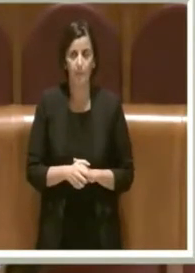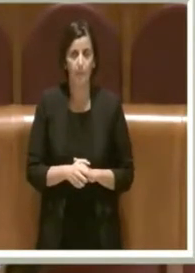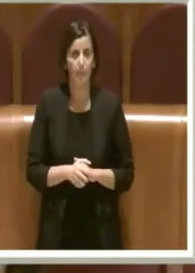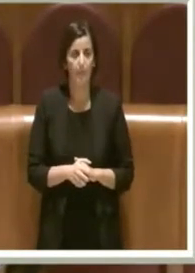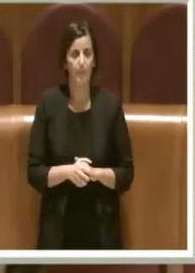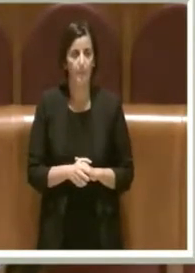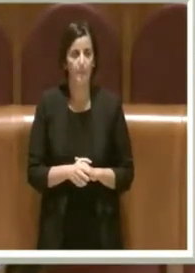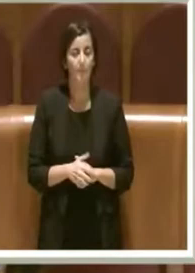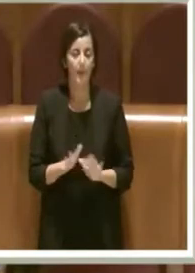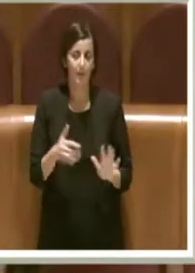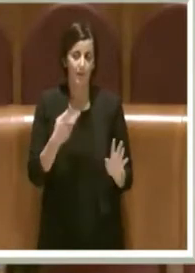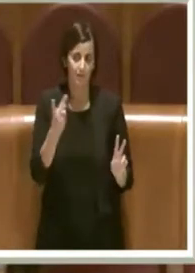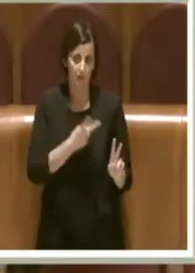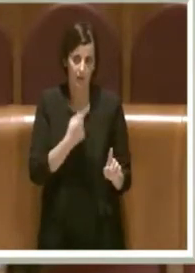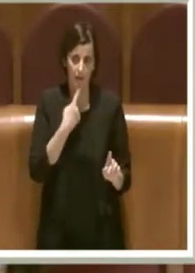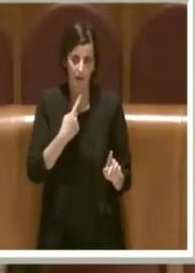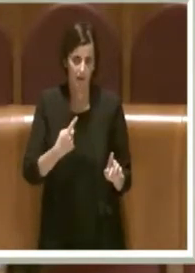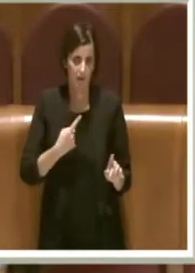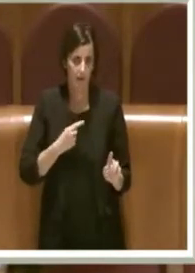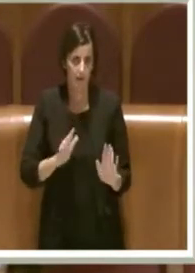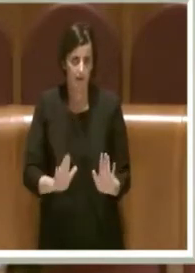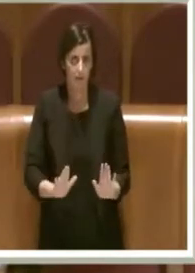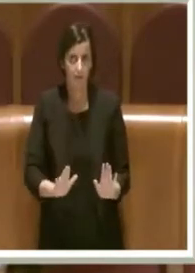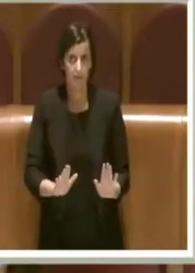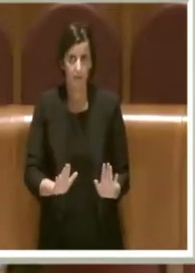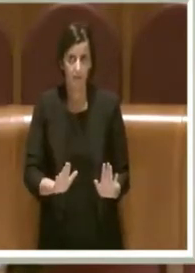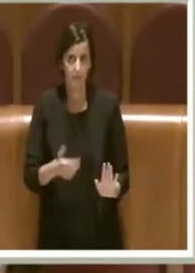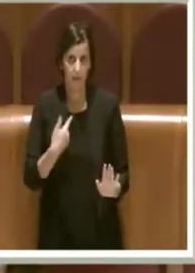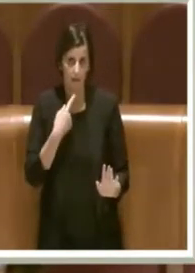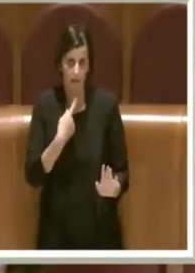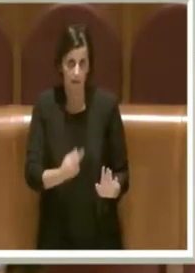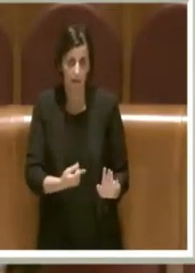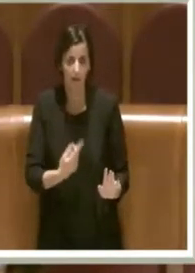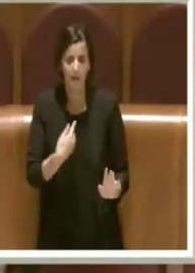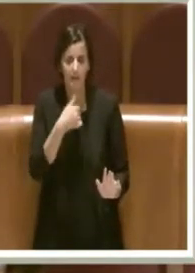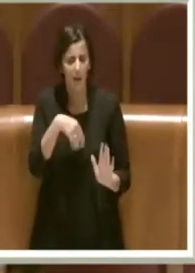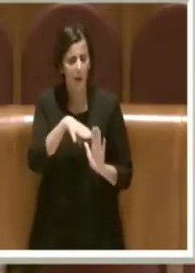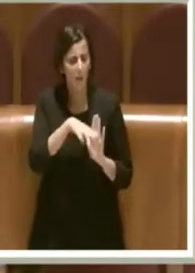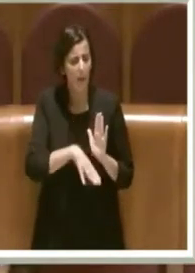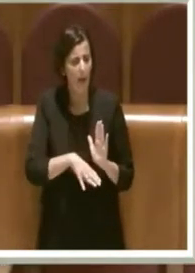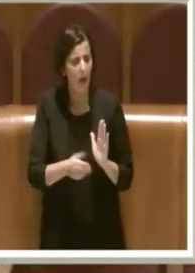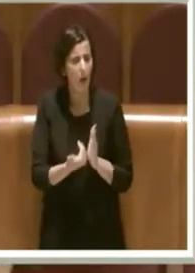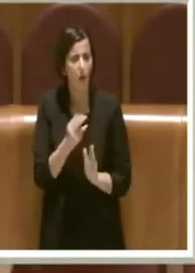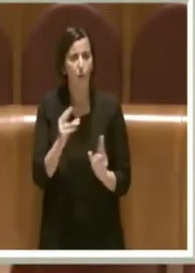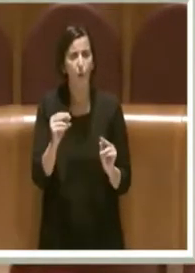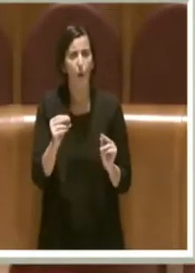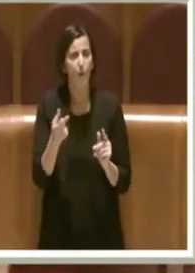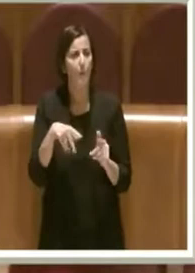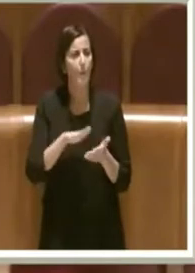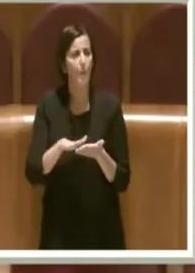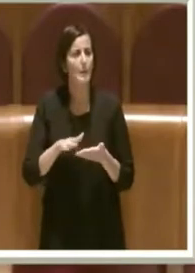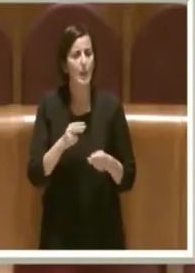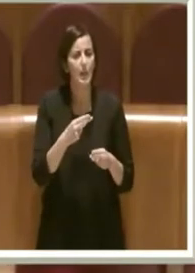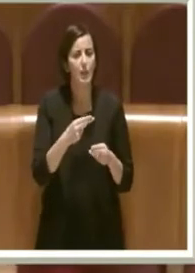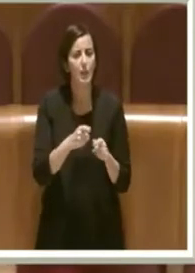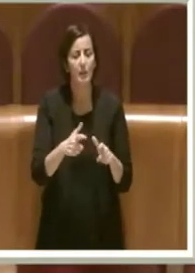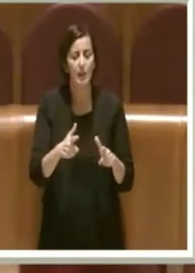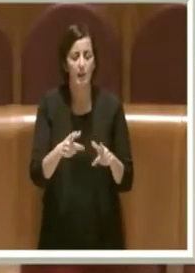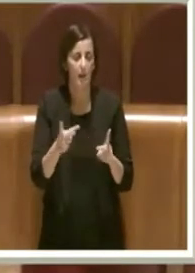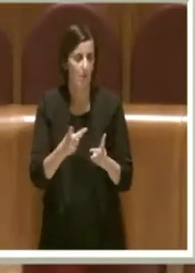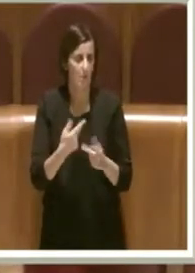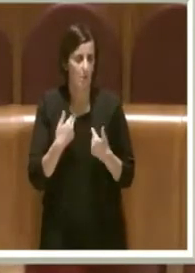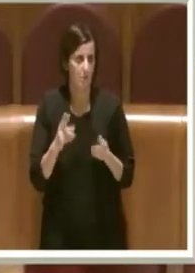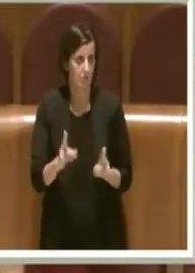E me lo lasci dire, non serviva annunciare un piano straordinario di polizia nella città che non può essere attuato.